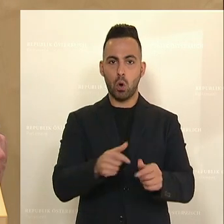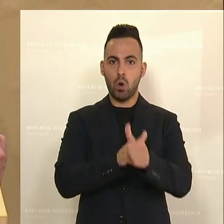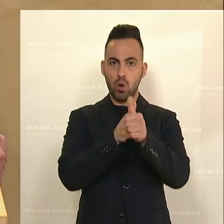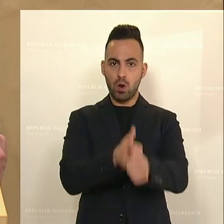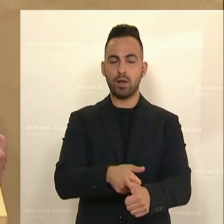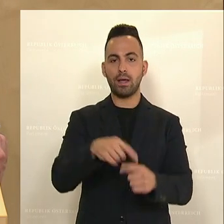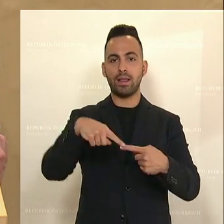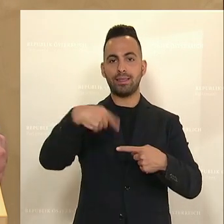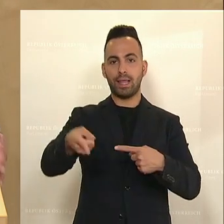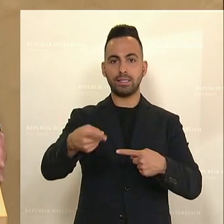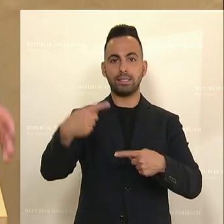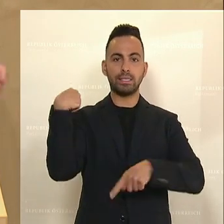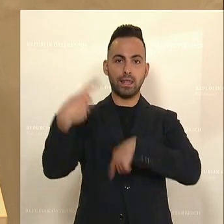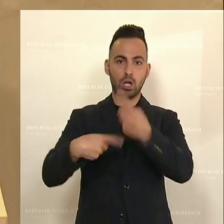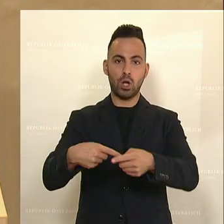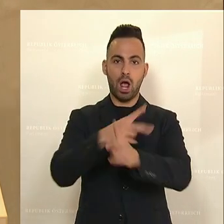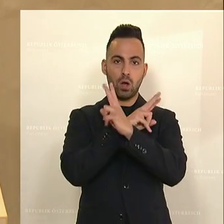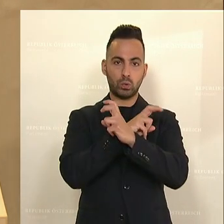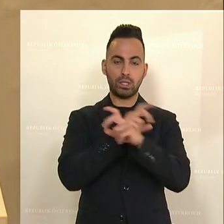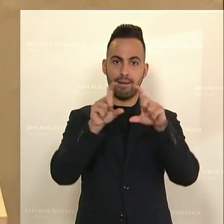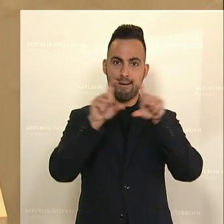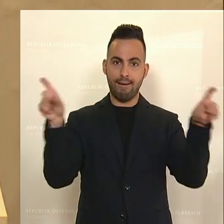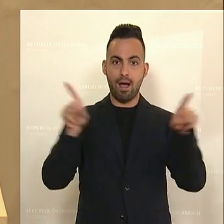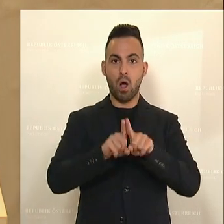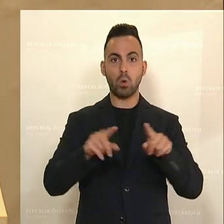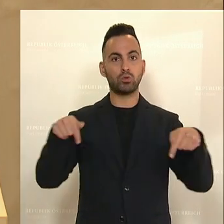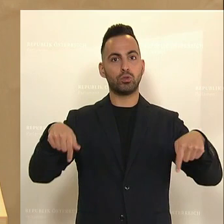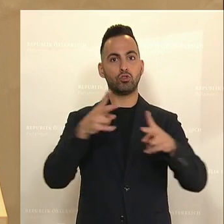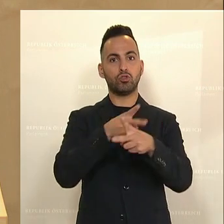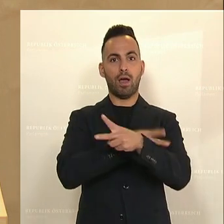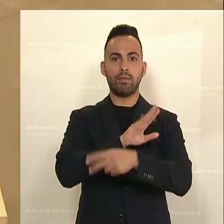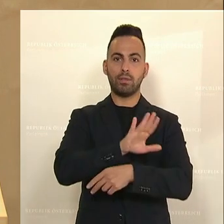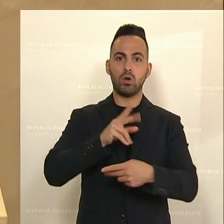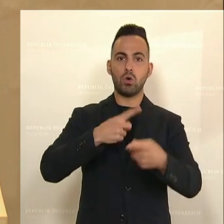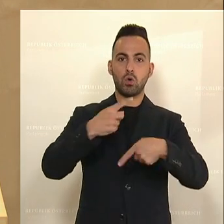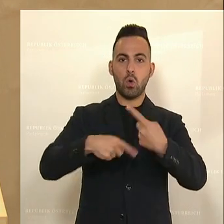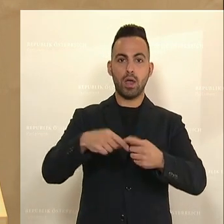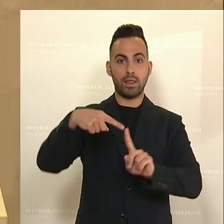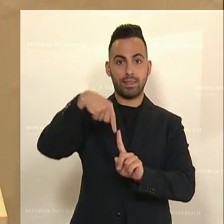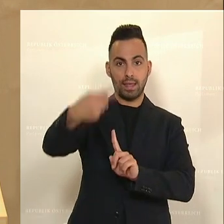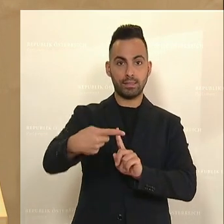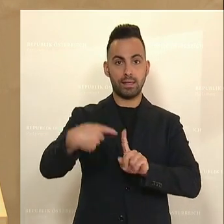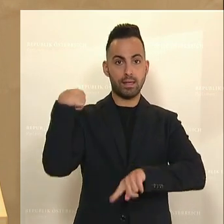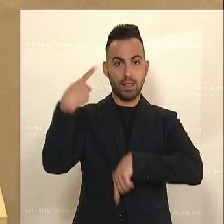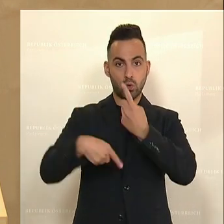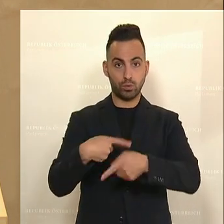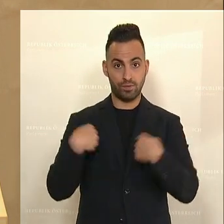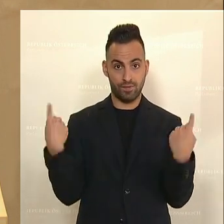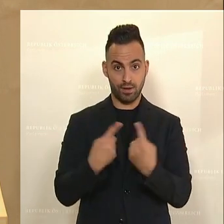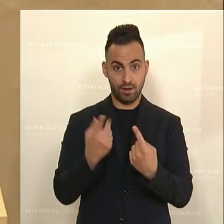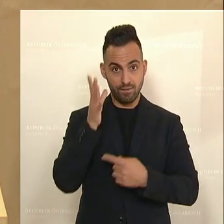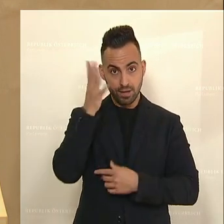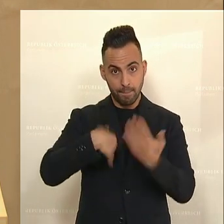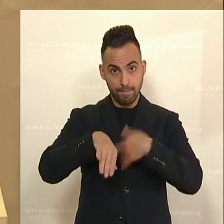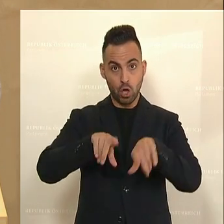Austria, wo es um die zukünftige Rolle des Staates geht, ob wir den nächsten Generationen mehr Schulden hinterlassen